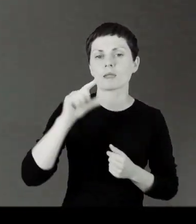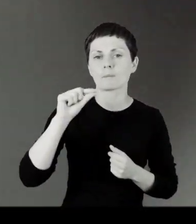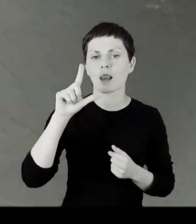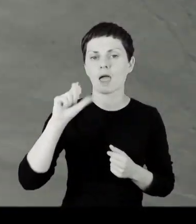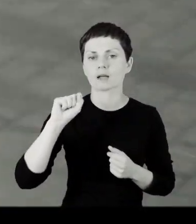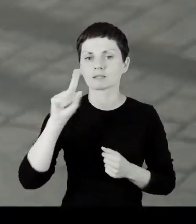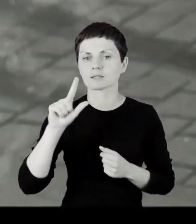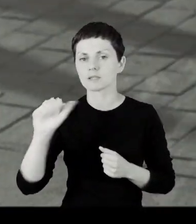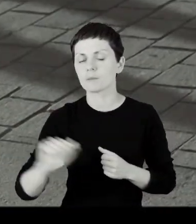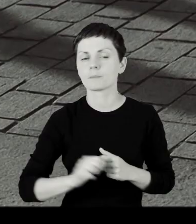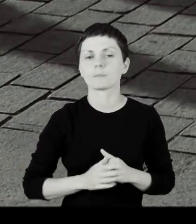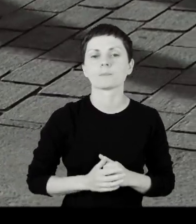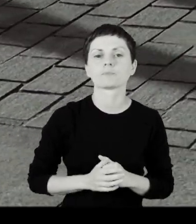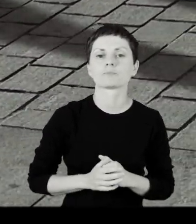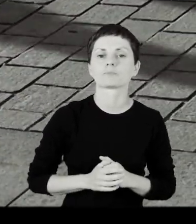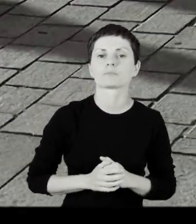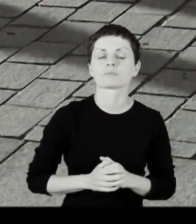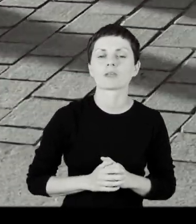Lublin Plaza.